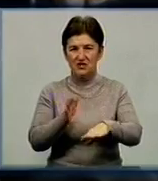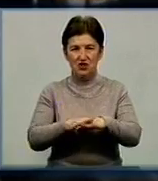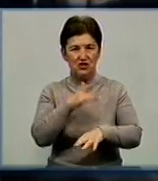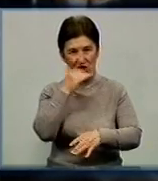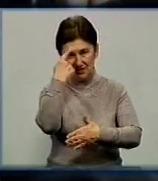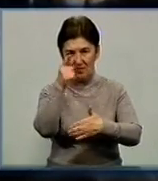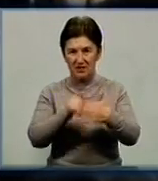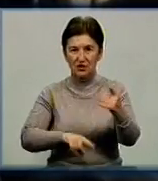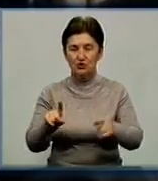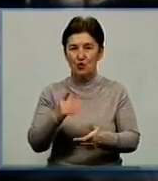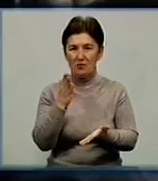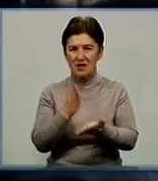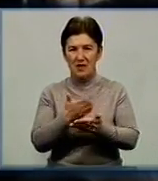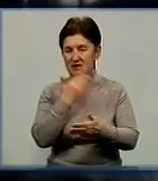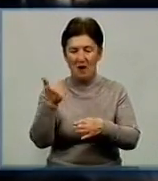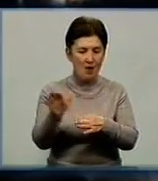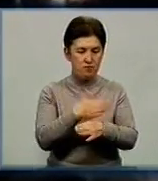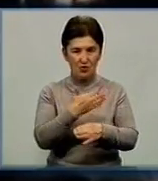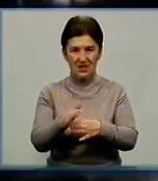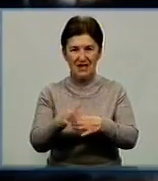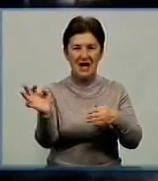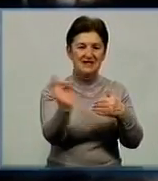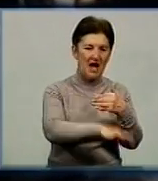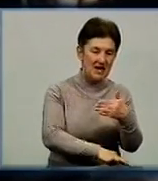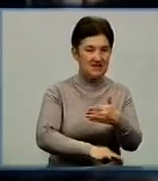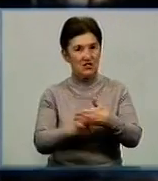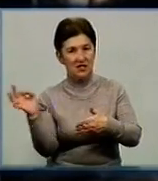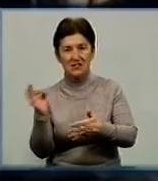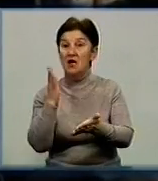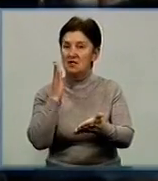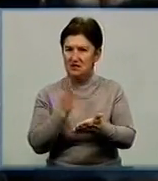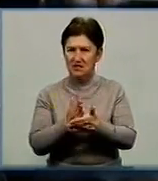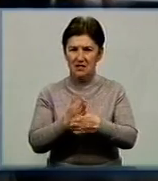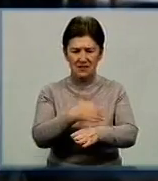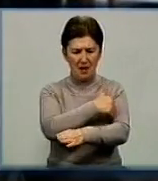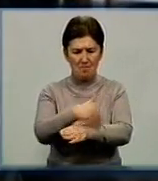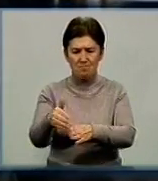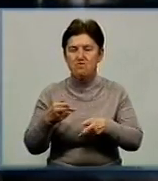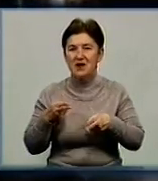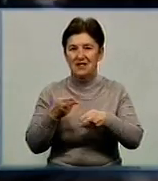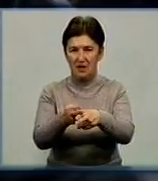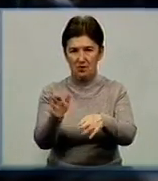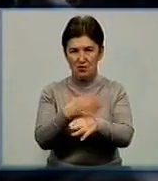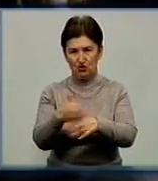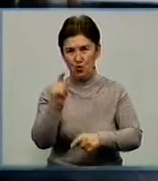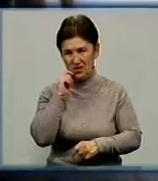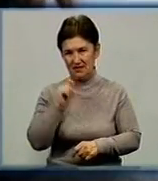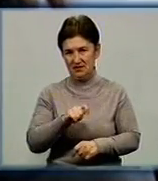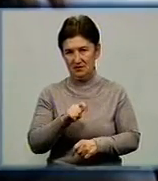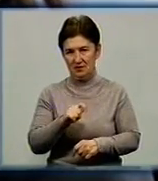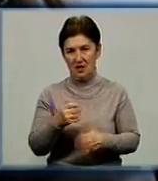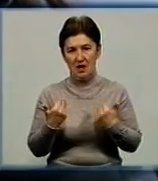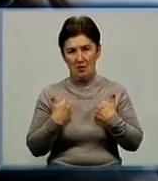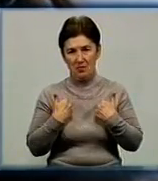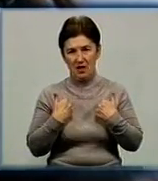запевнити, що немає поділу України на Захід і Схід. Не існує мовного бар'єру для спілкування між українцями. Ми